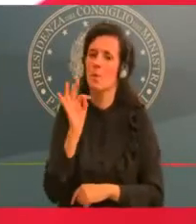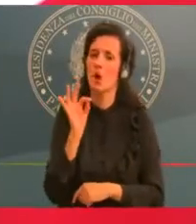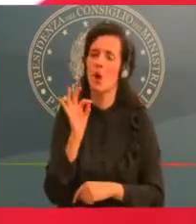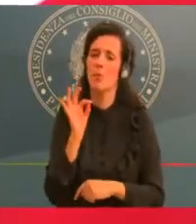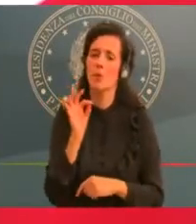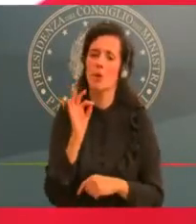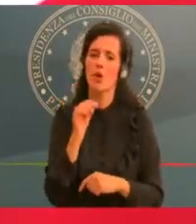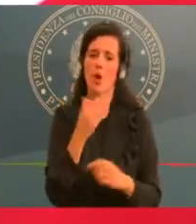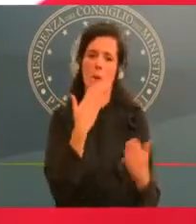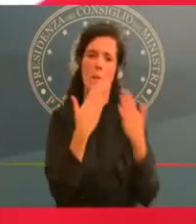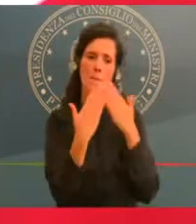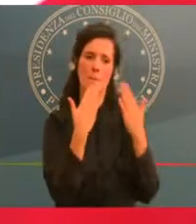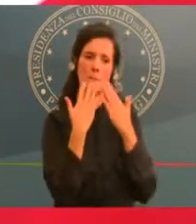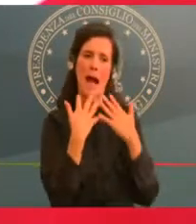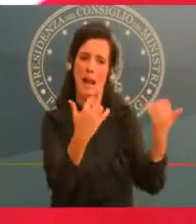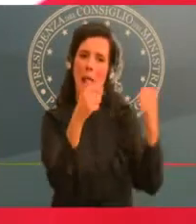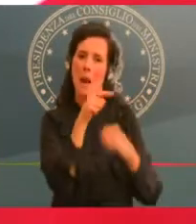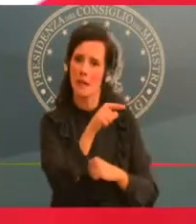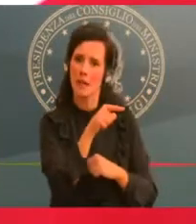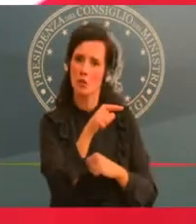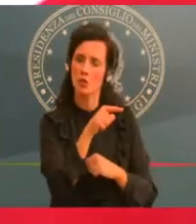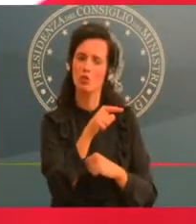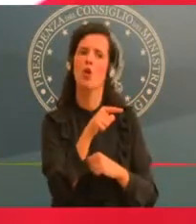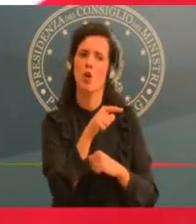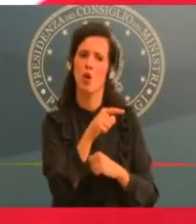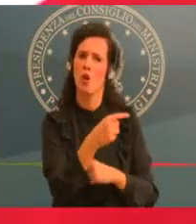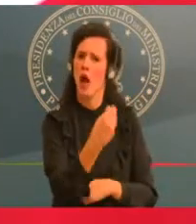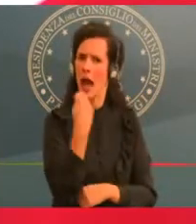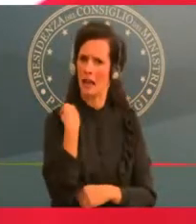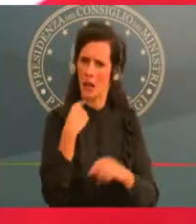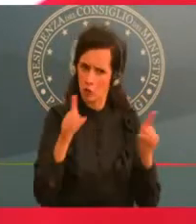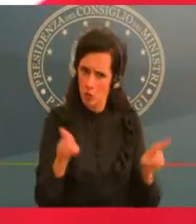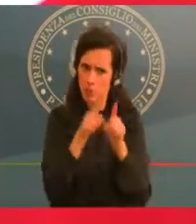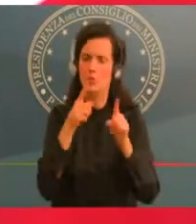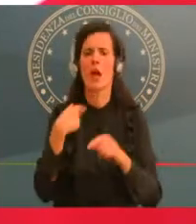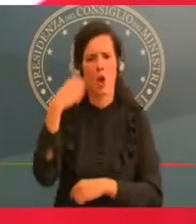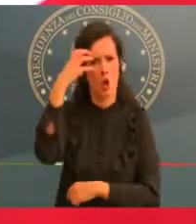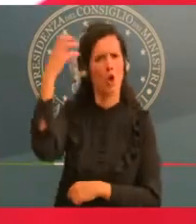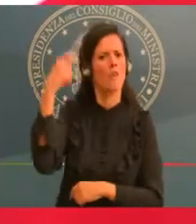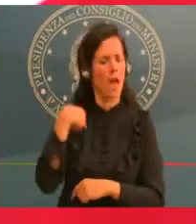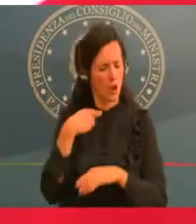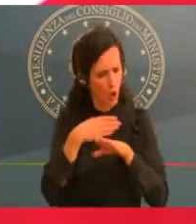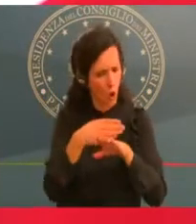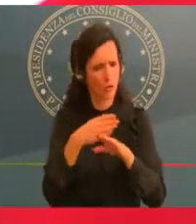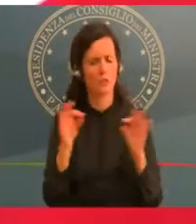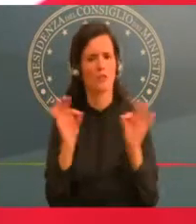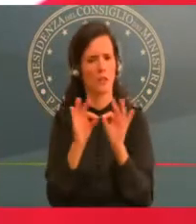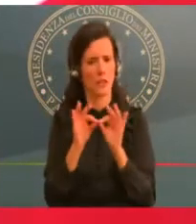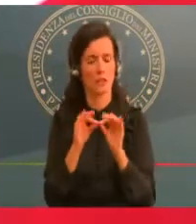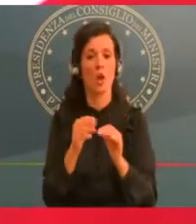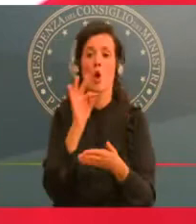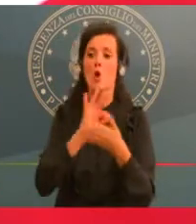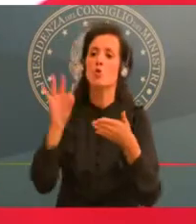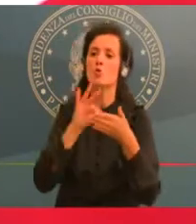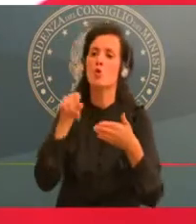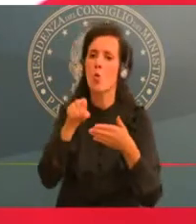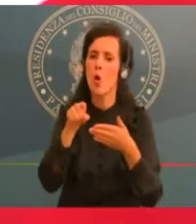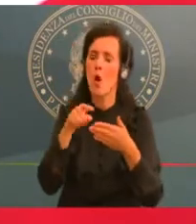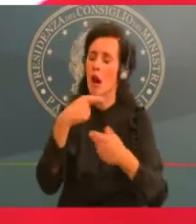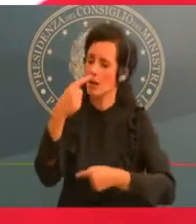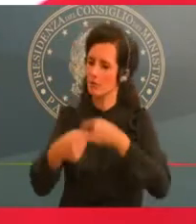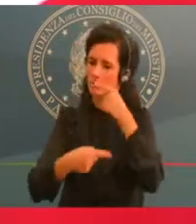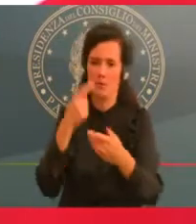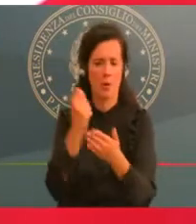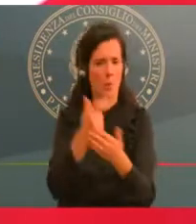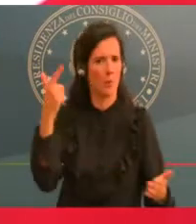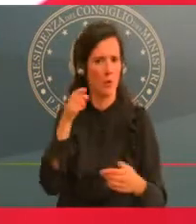quindi tra quelle misure il fatto ad esempio di mandare in didattica a distanza